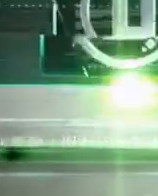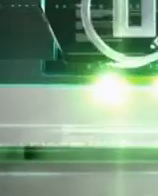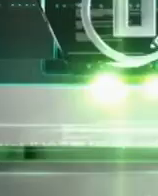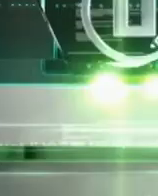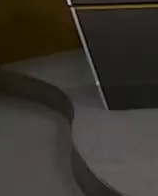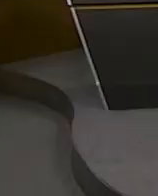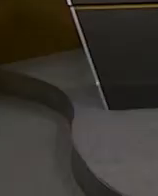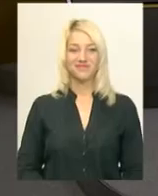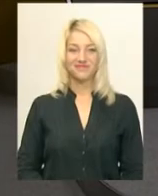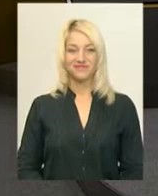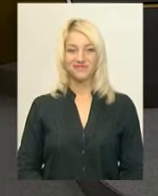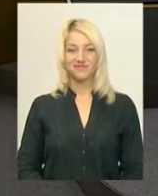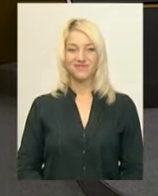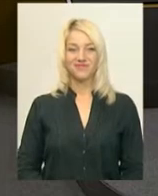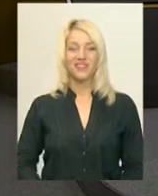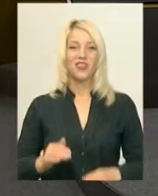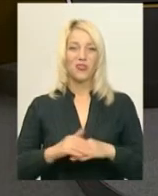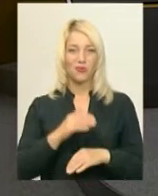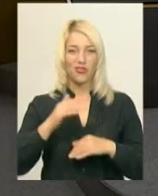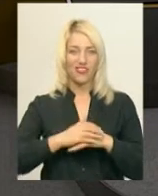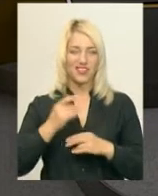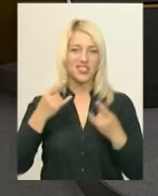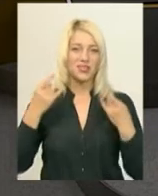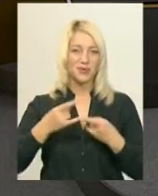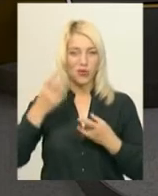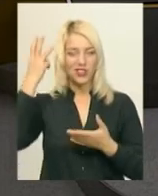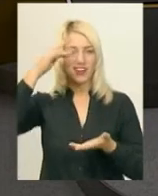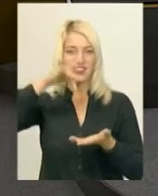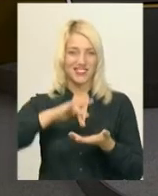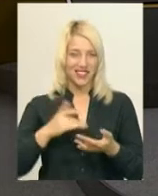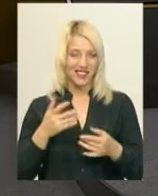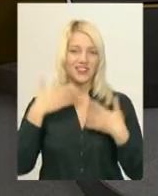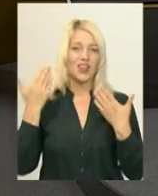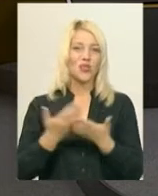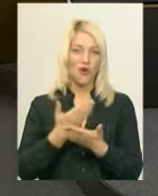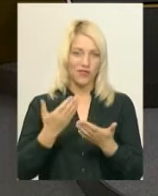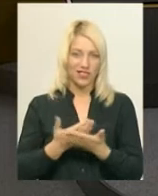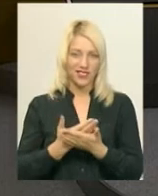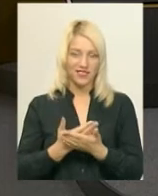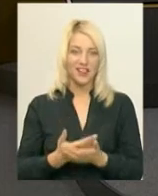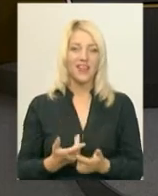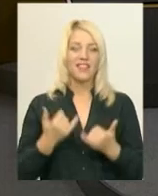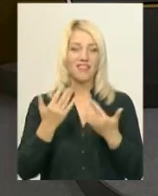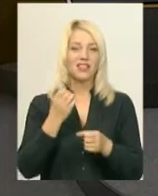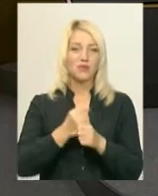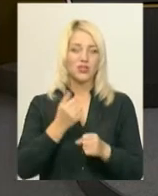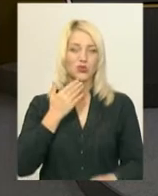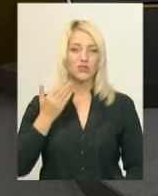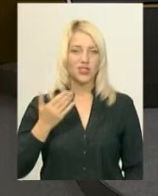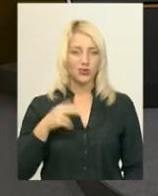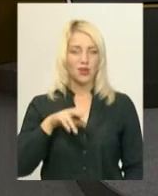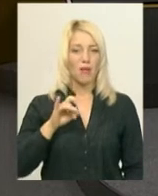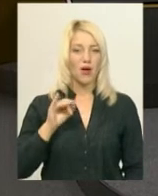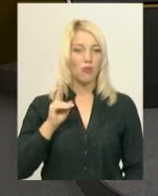Музика Доброго вечора на Суспільному телебаченні Поділяцентр, випуск обласних новин. Для вас працює ведуча